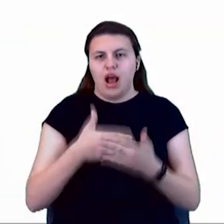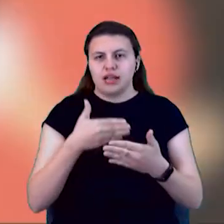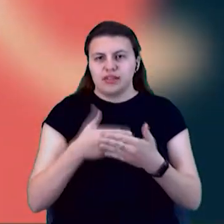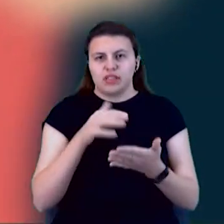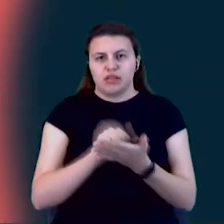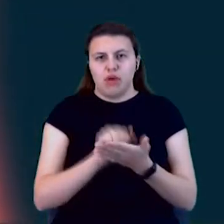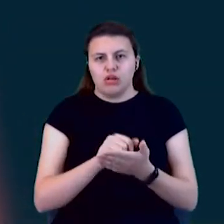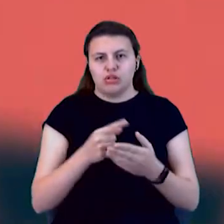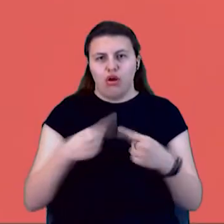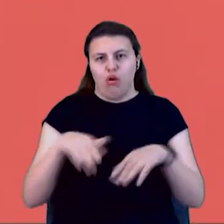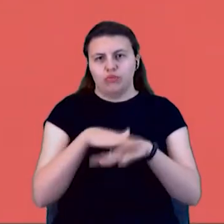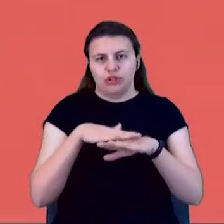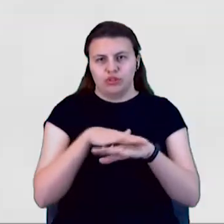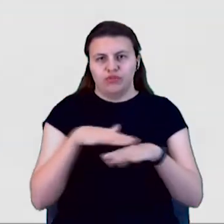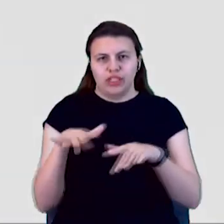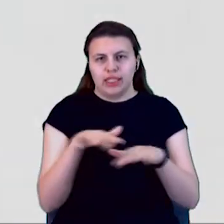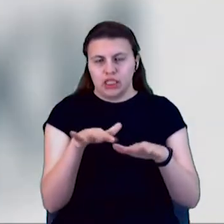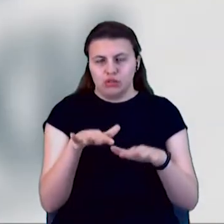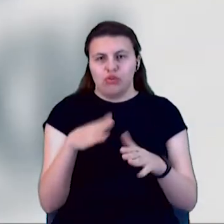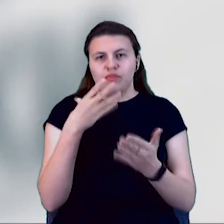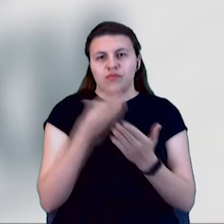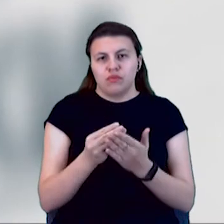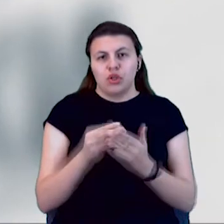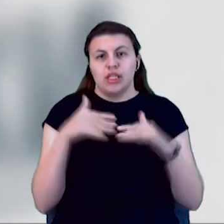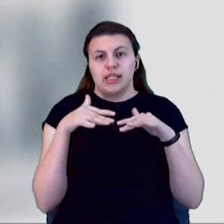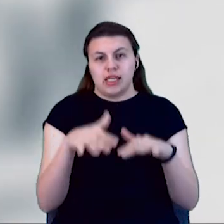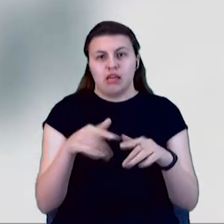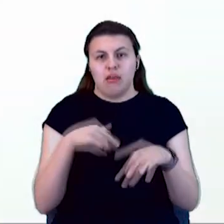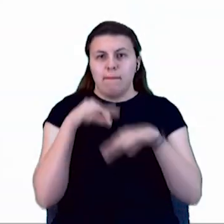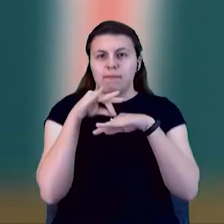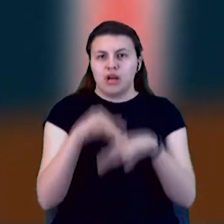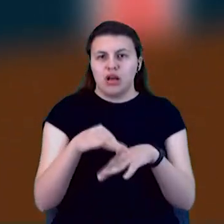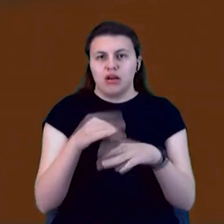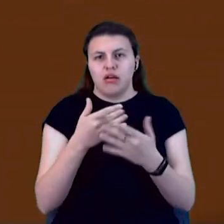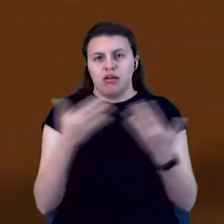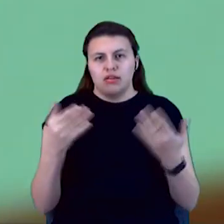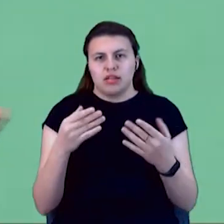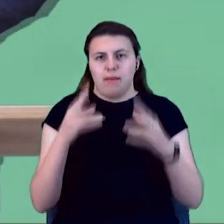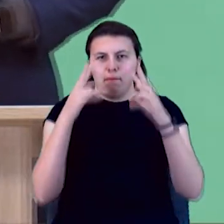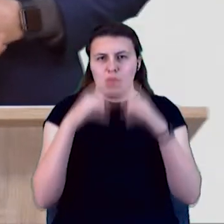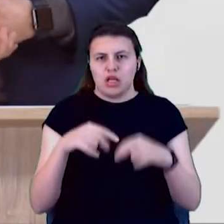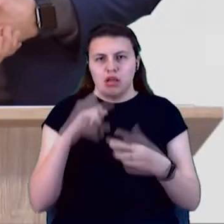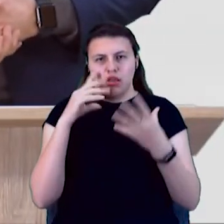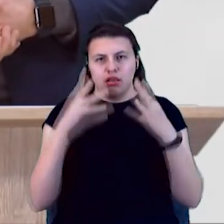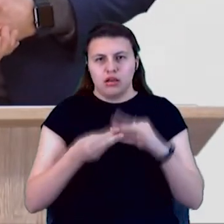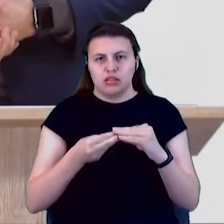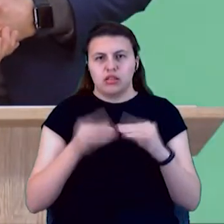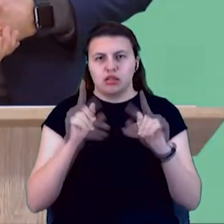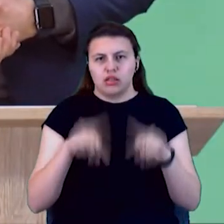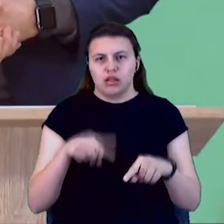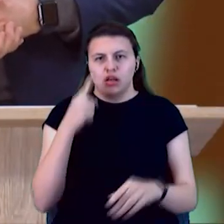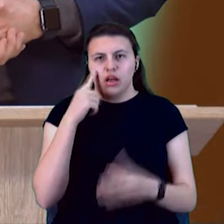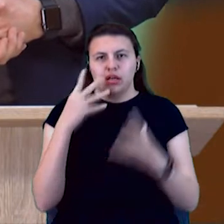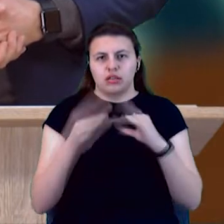деятельністю. В рамках своей деятельности я провожу различні мониторинги і аналізи. Також я провожу оцінку деятельності депутатов